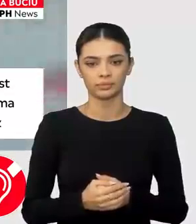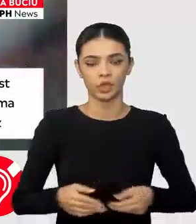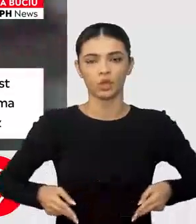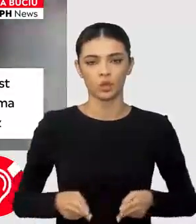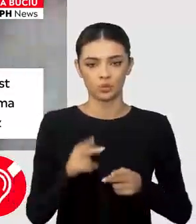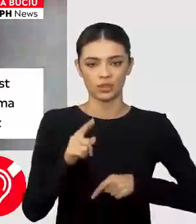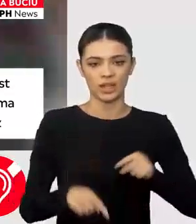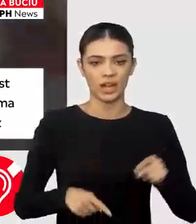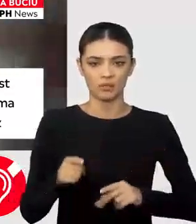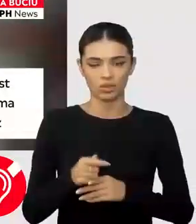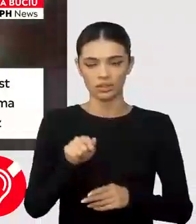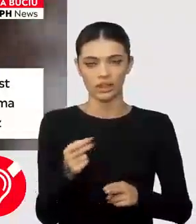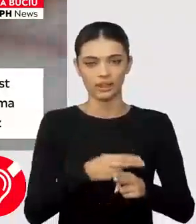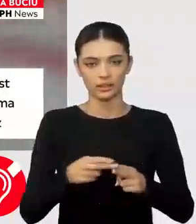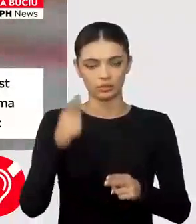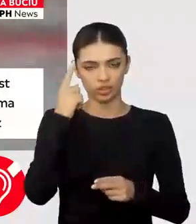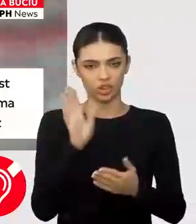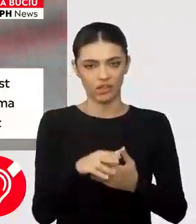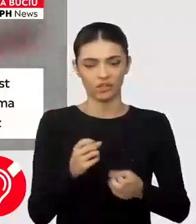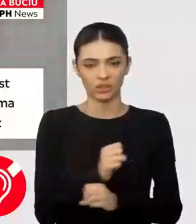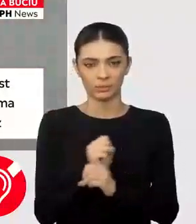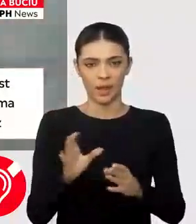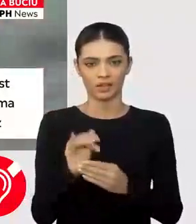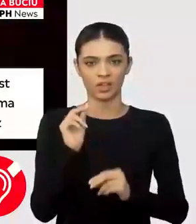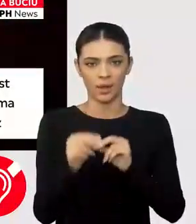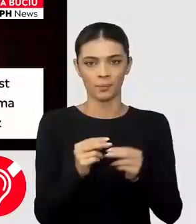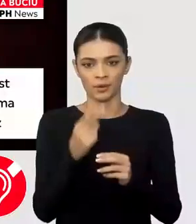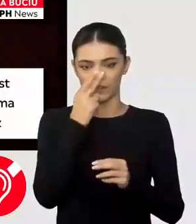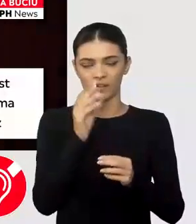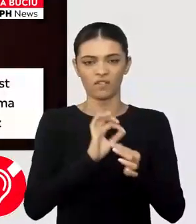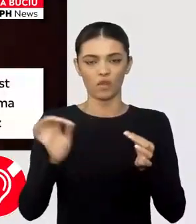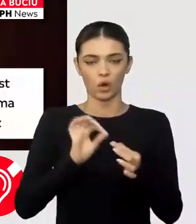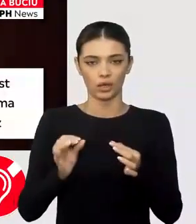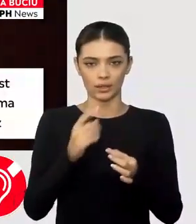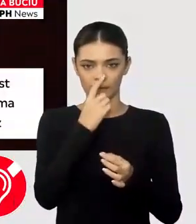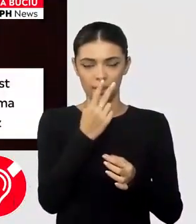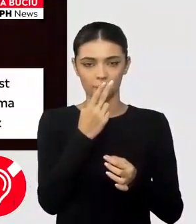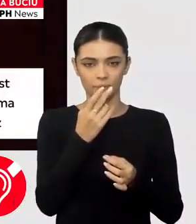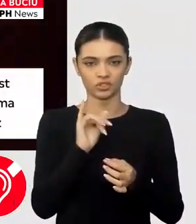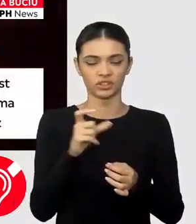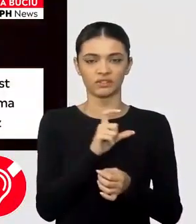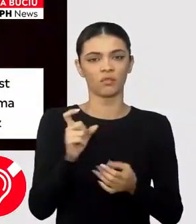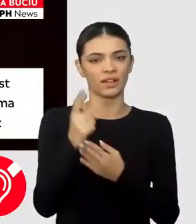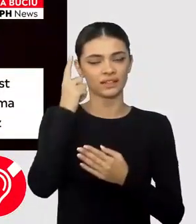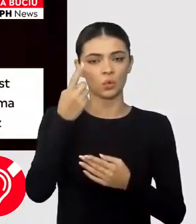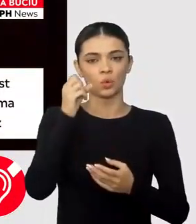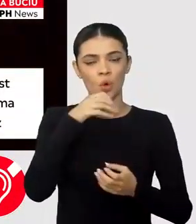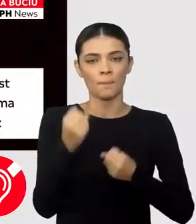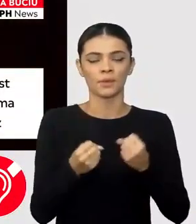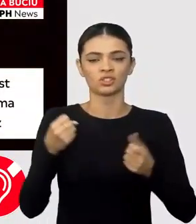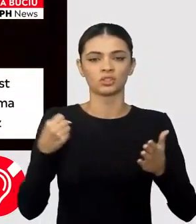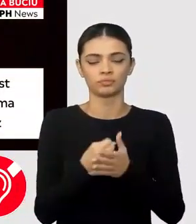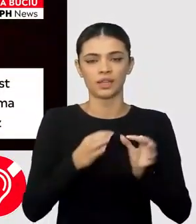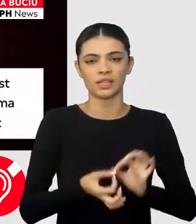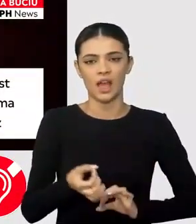transport gaze naturale s-a pisurat și au apărut scântei mecanice ca urmare a lucrărilor care se